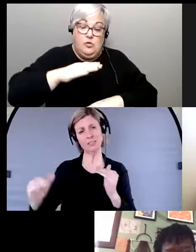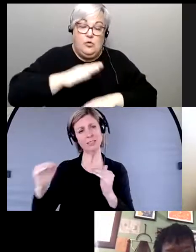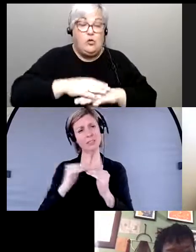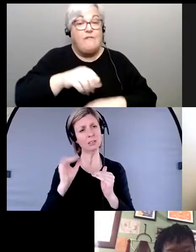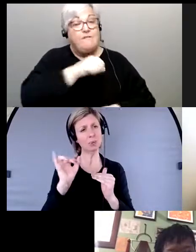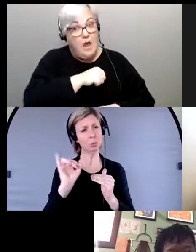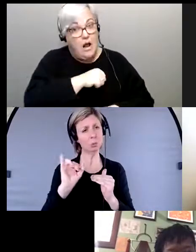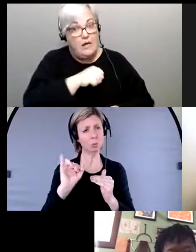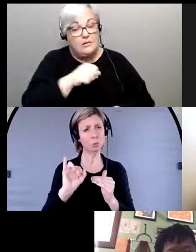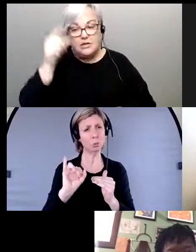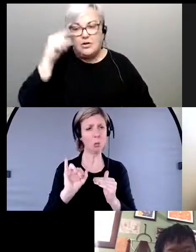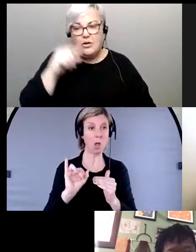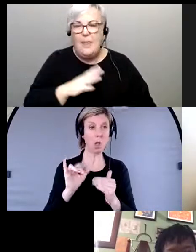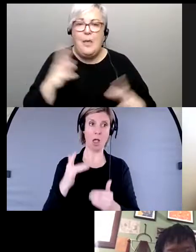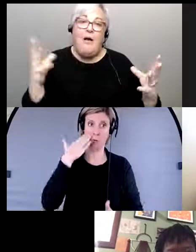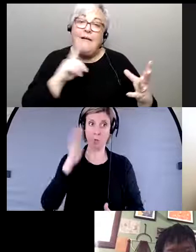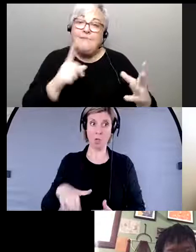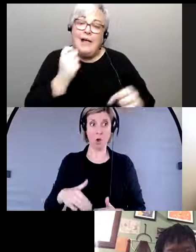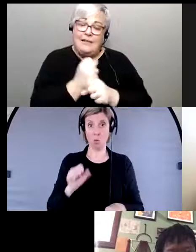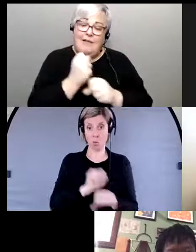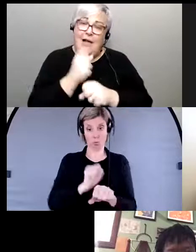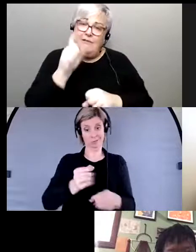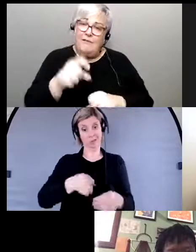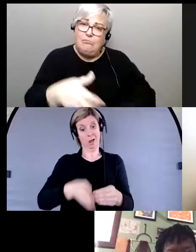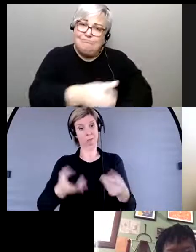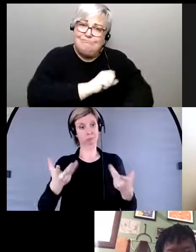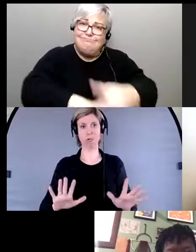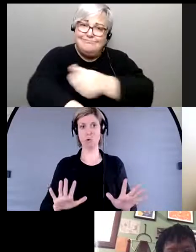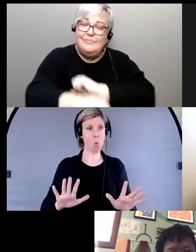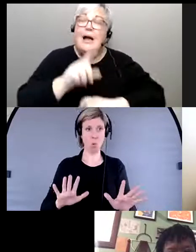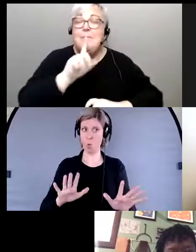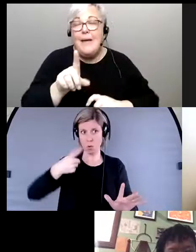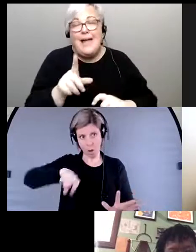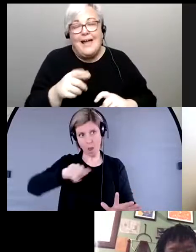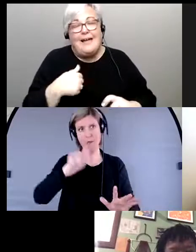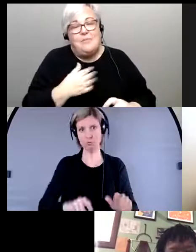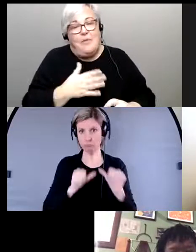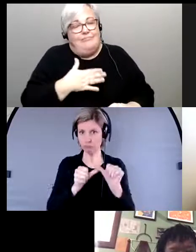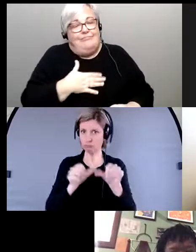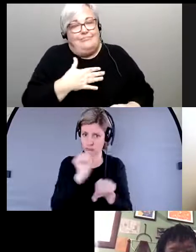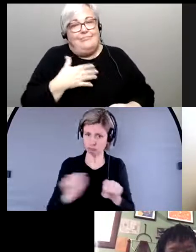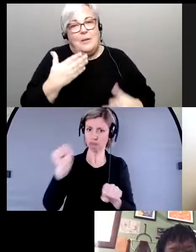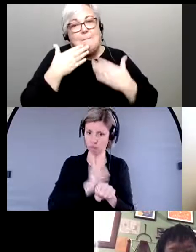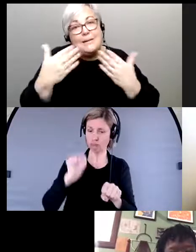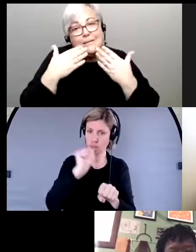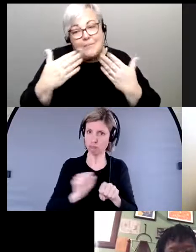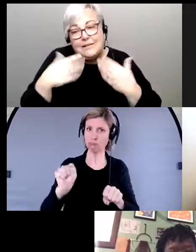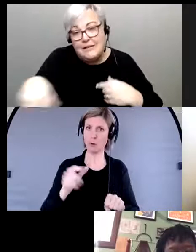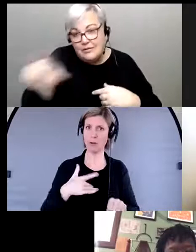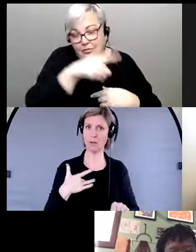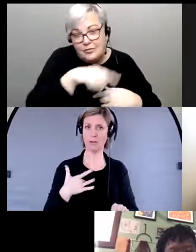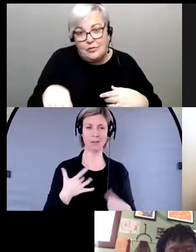et je pense qu'on a certainement beaucoup de travail à faire mais je suis très reconnaissante de pouvoir le faire avec à vous tous et vous toutes